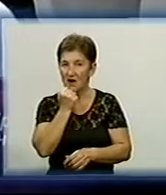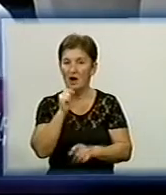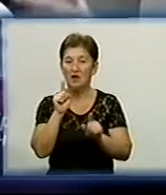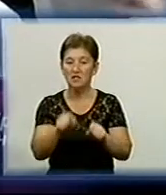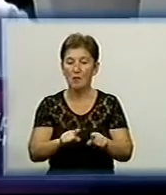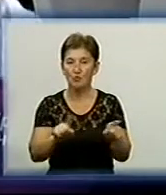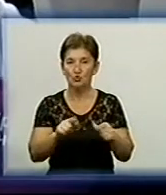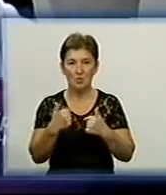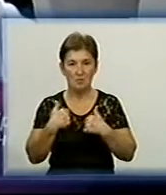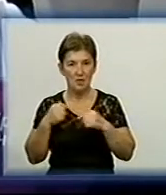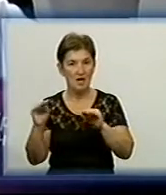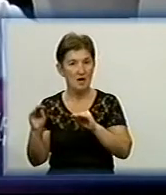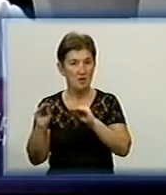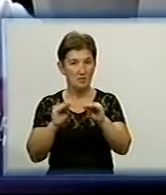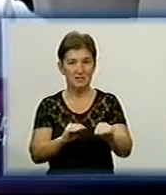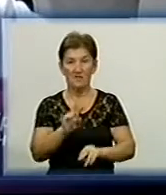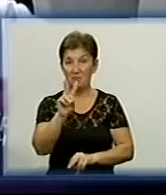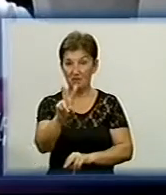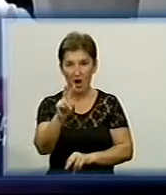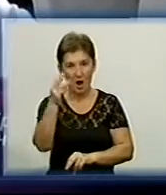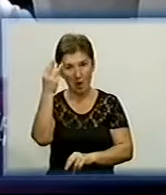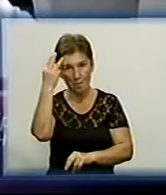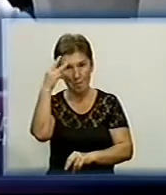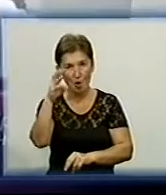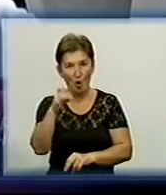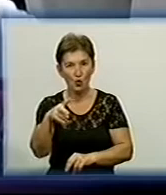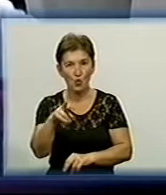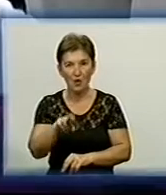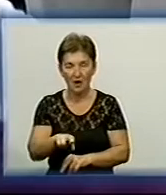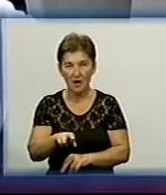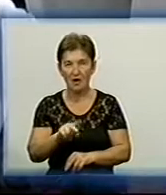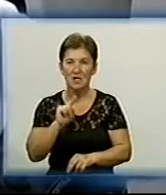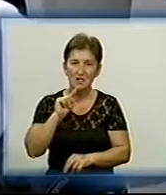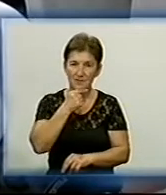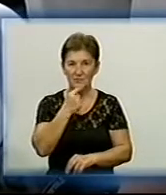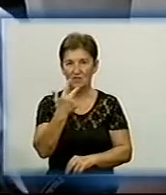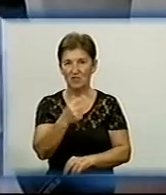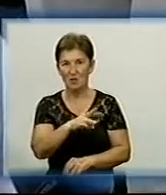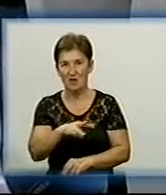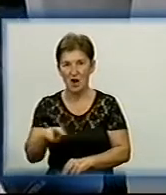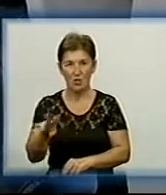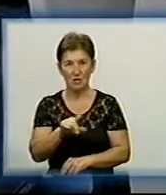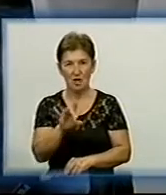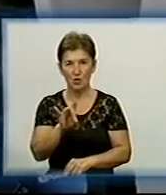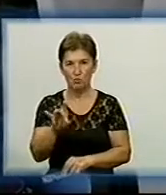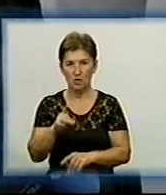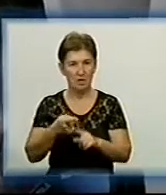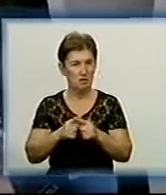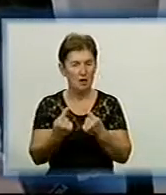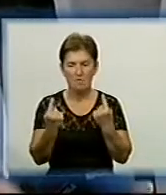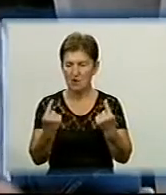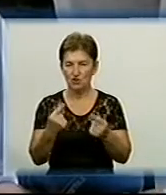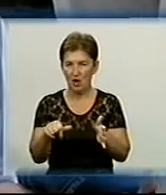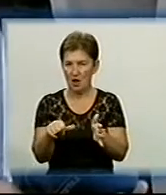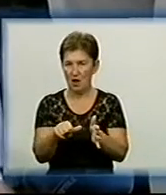що ми поставимо ці два модулі, ми доб'ємося економії газу по 4 млн грн Тобто це величезна економія, плюс